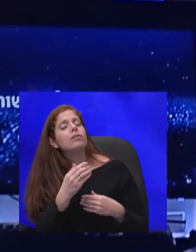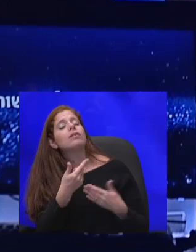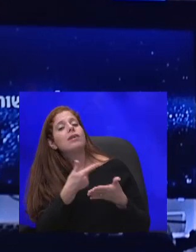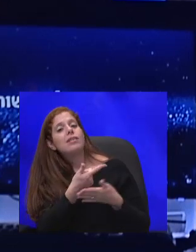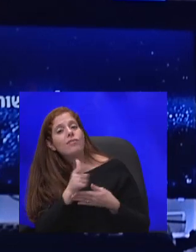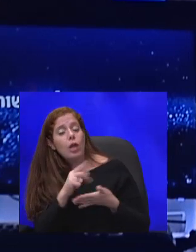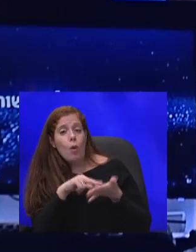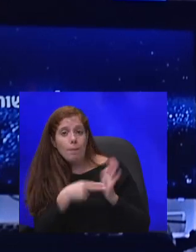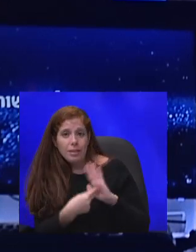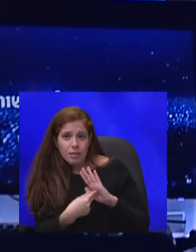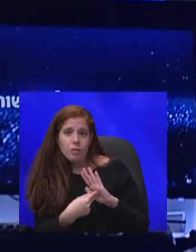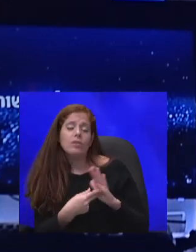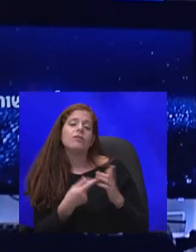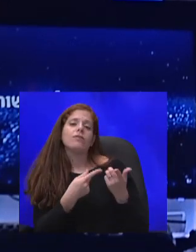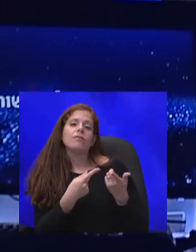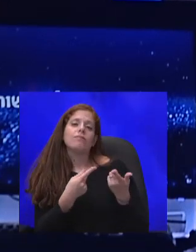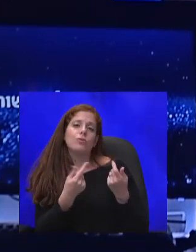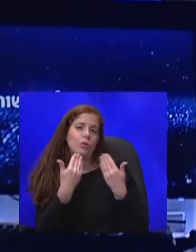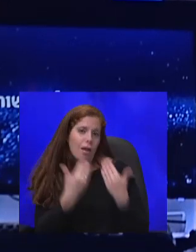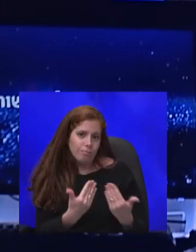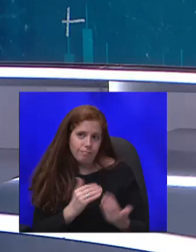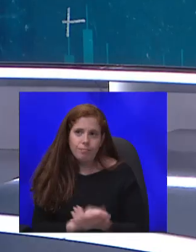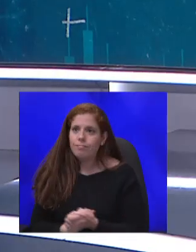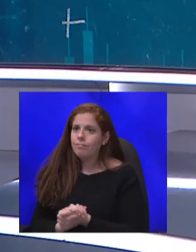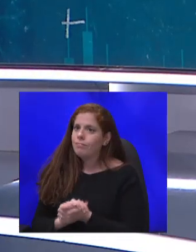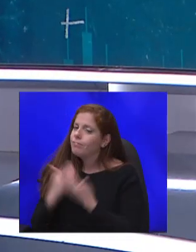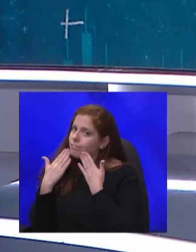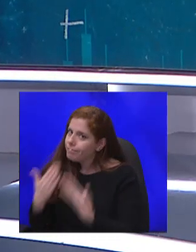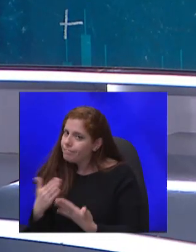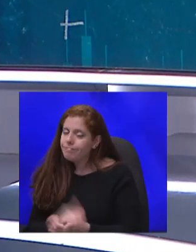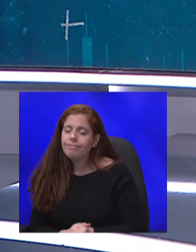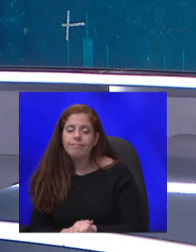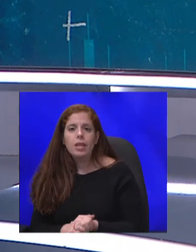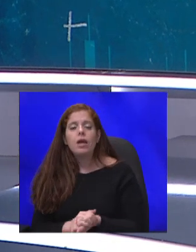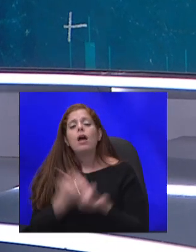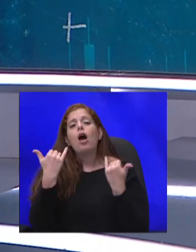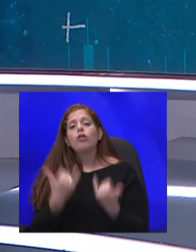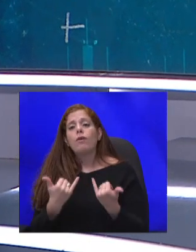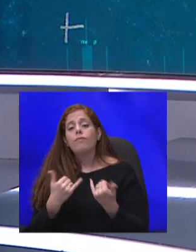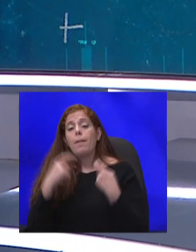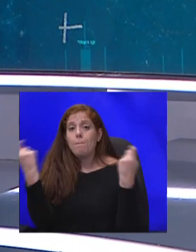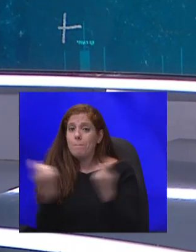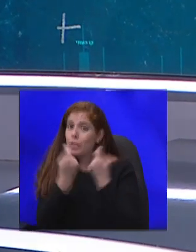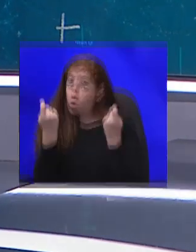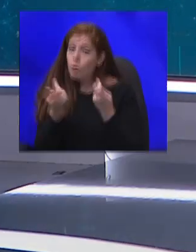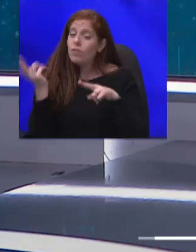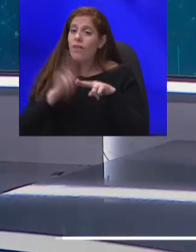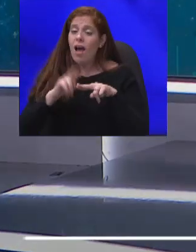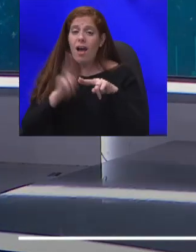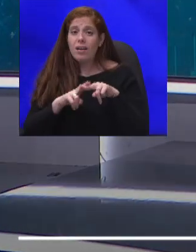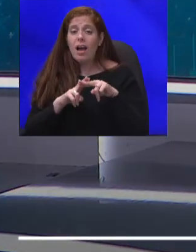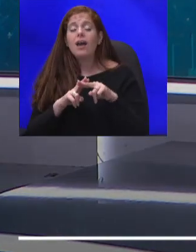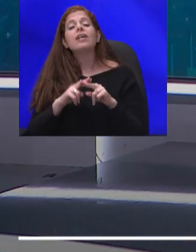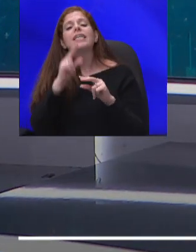רמזור גם כן, תודה רבה שהייתי איתן. תודה. אנחנו נצא עכשיו להפסקה קצרה, ואחריה, נקרא את האותיות הקטנות של דוח קרן